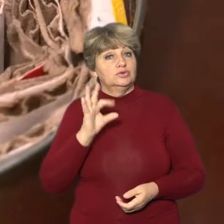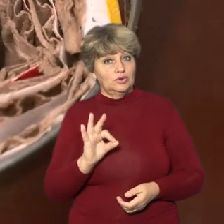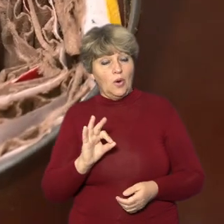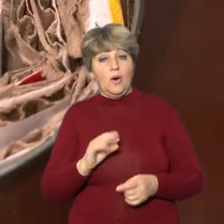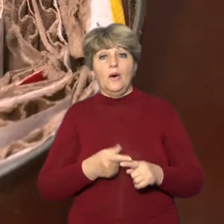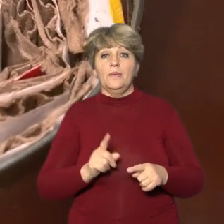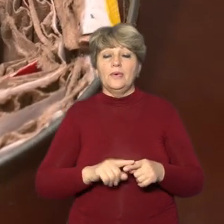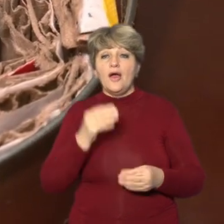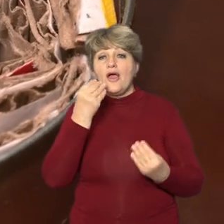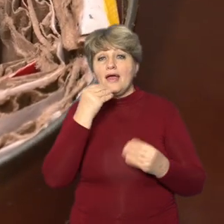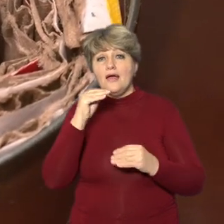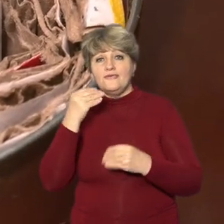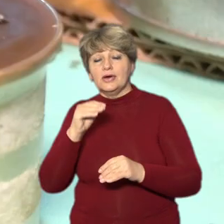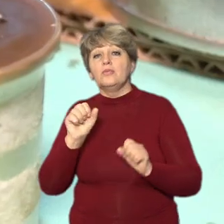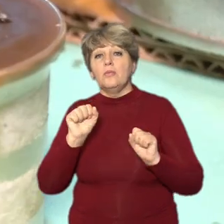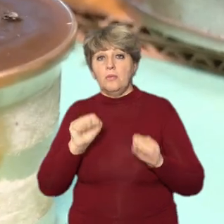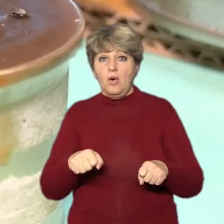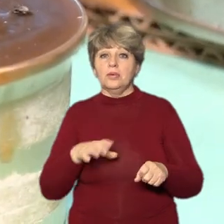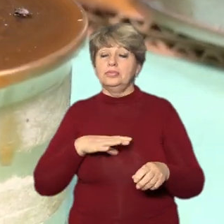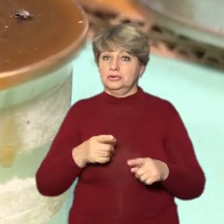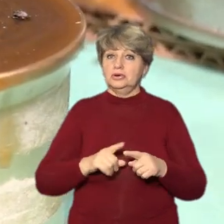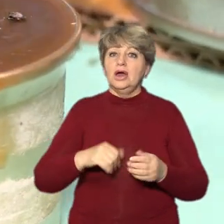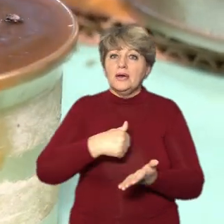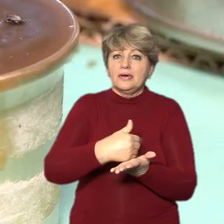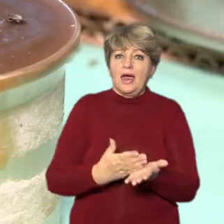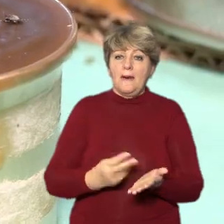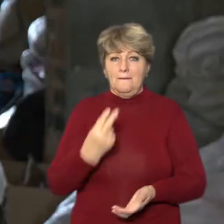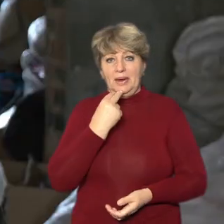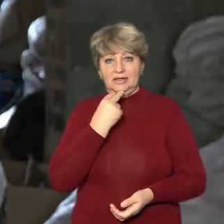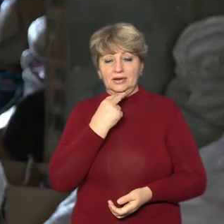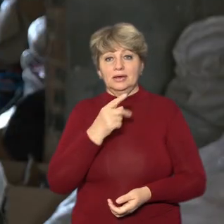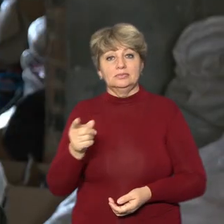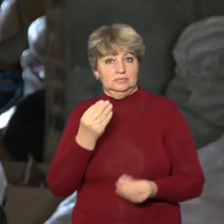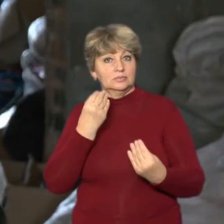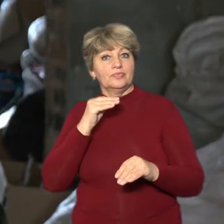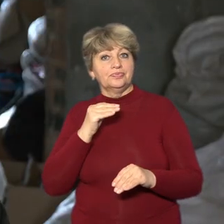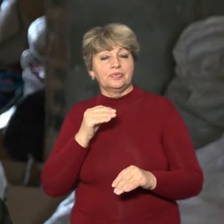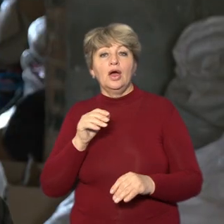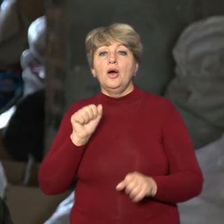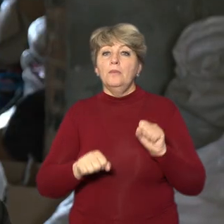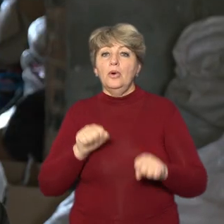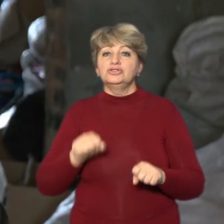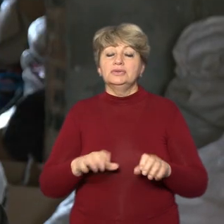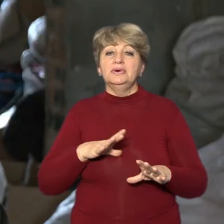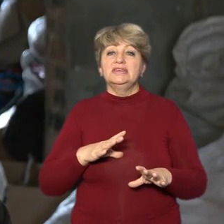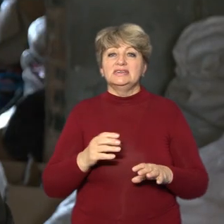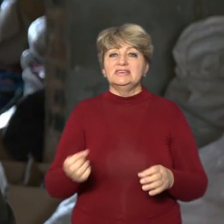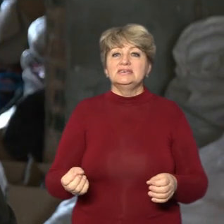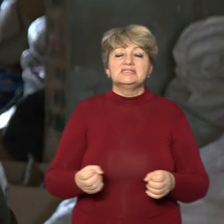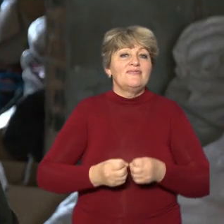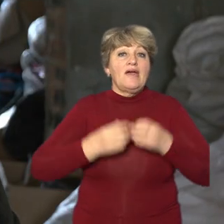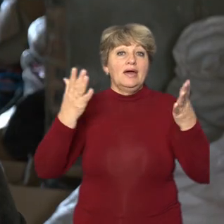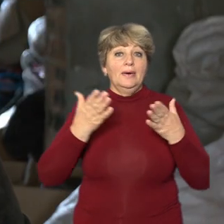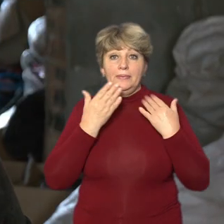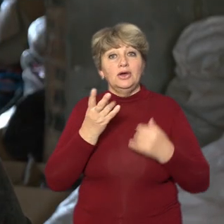радить. Каже, за ефективністю вони можуть посперечатися з якісними батарейками. Може не так і для світла. Я думаю, що вони більше